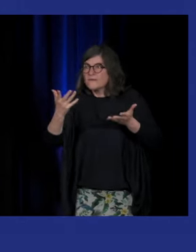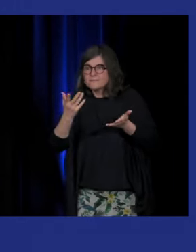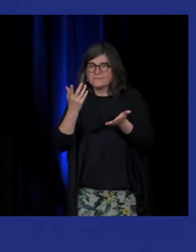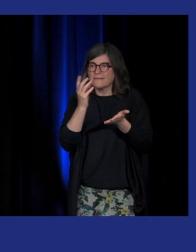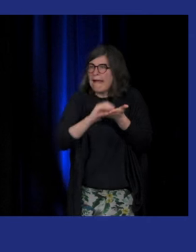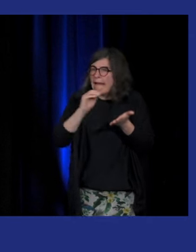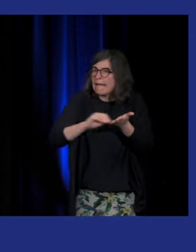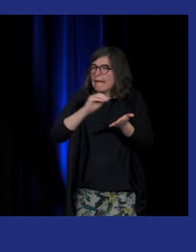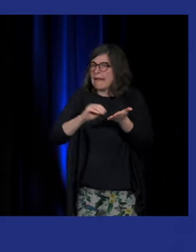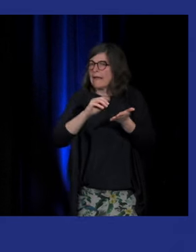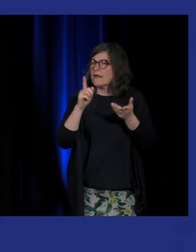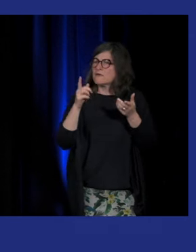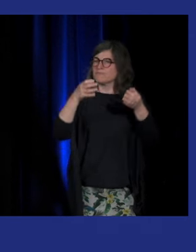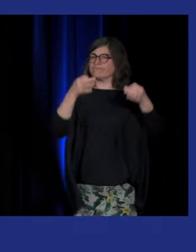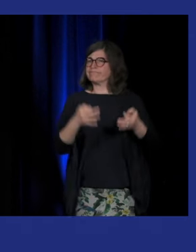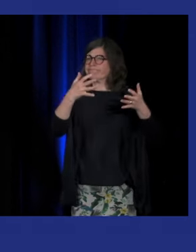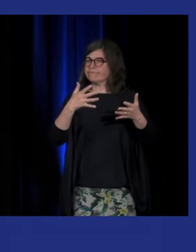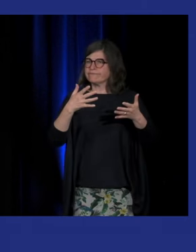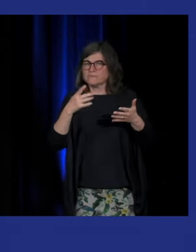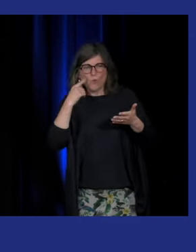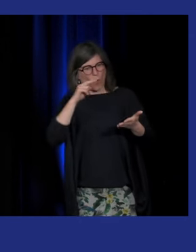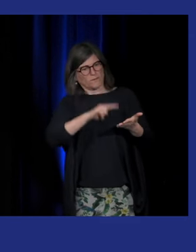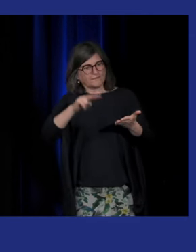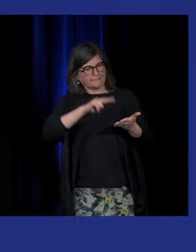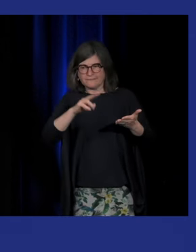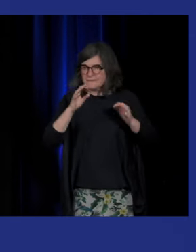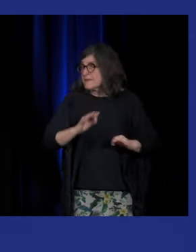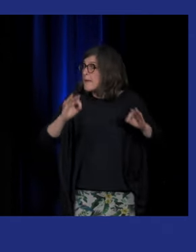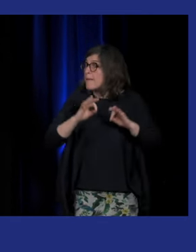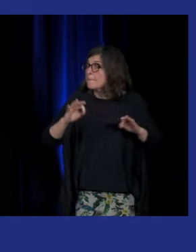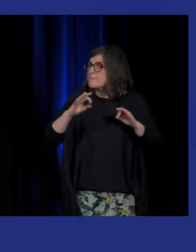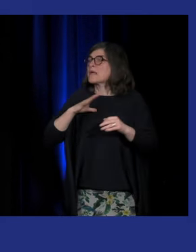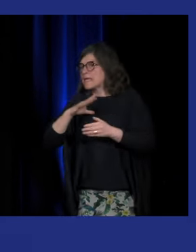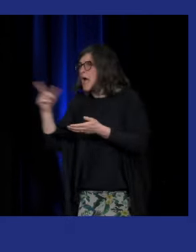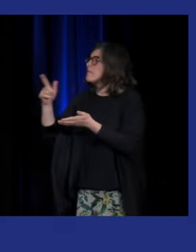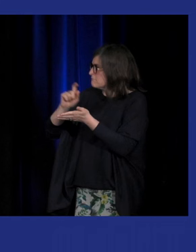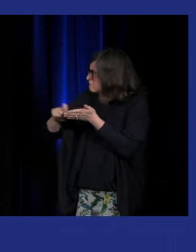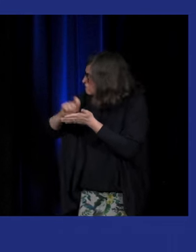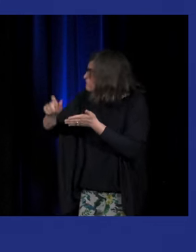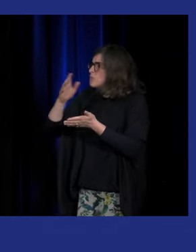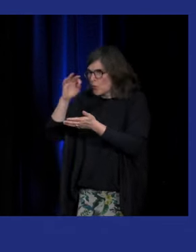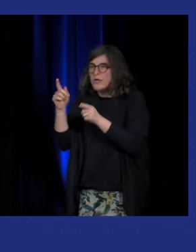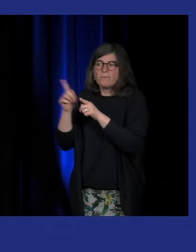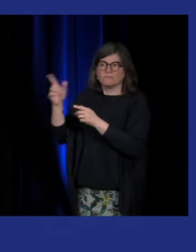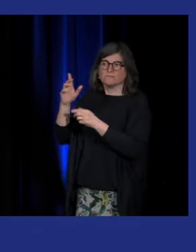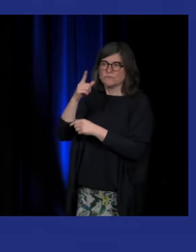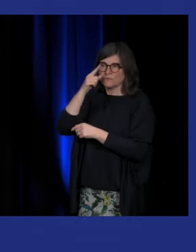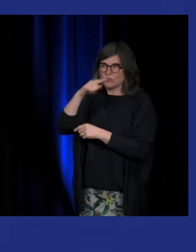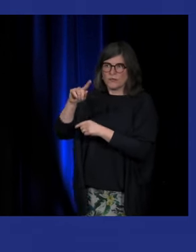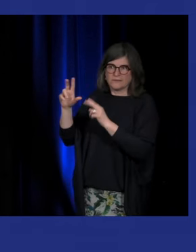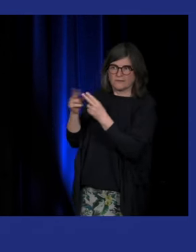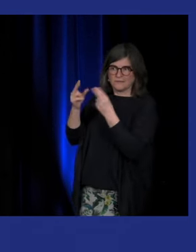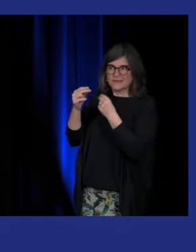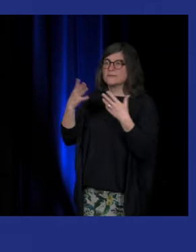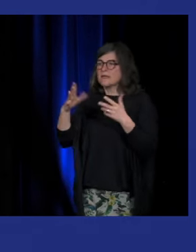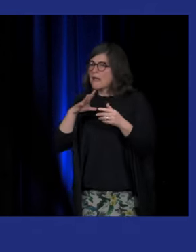standardisée de manière qu'on puisse lire en langue des signes pour l'instant il y a des écritures comme le sign writing comme dit Juliette il y a eu